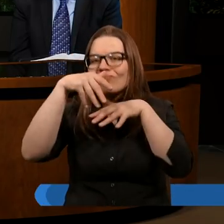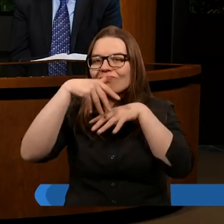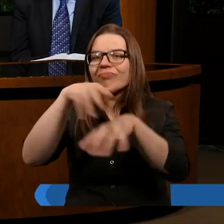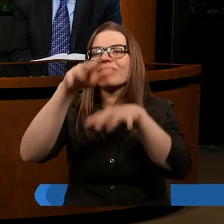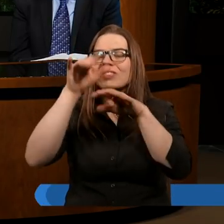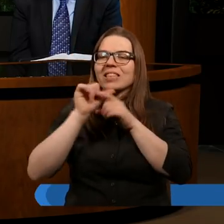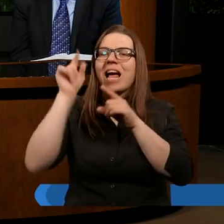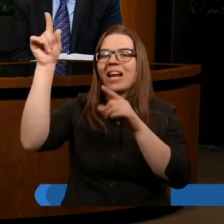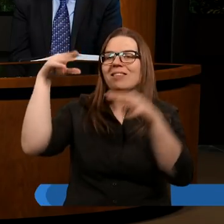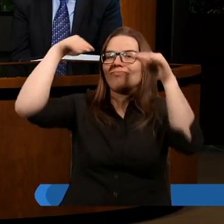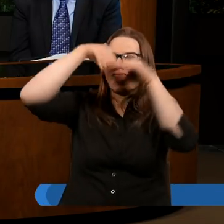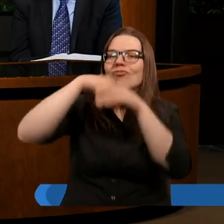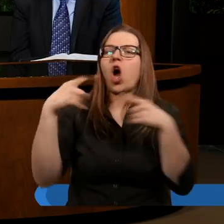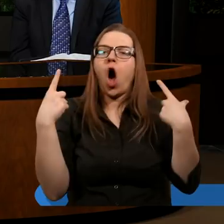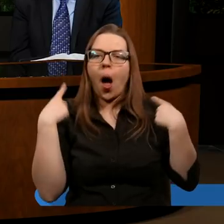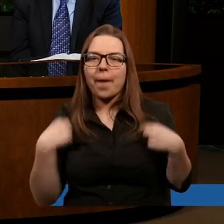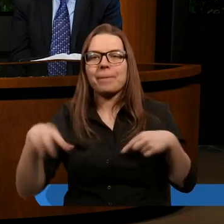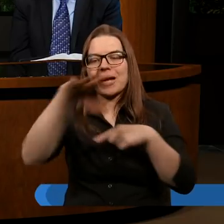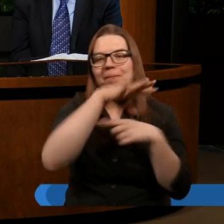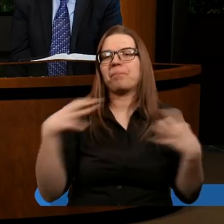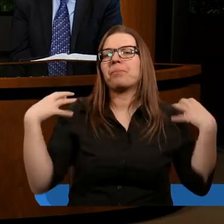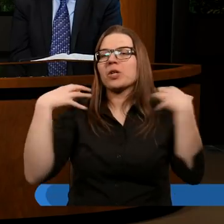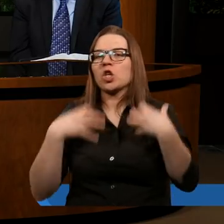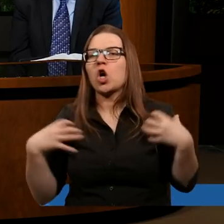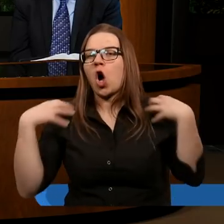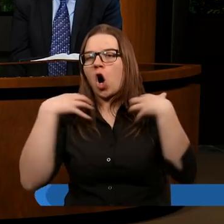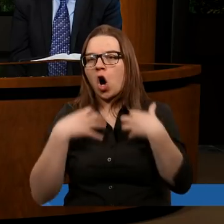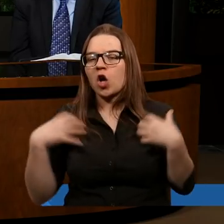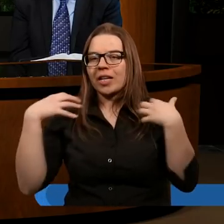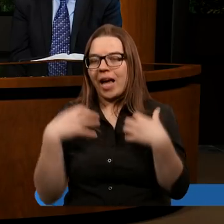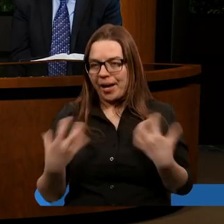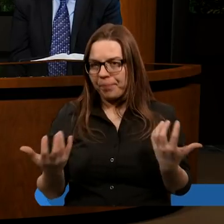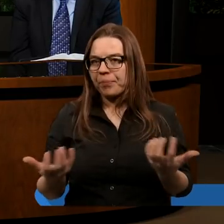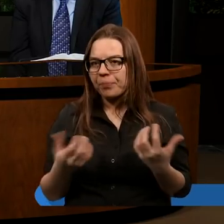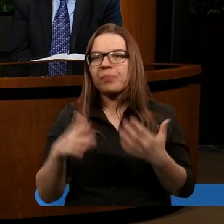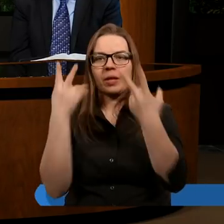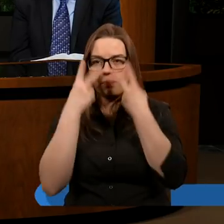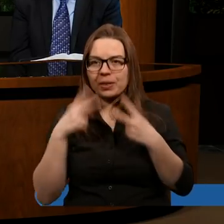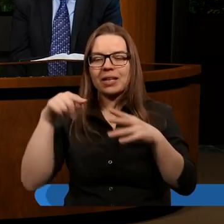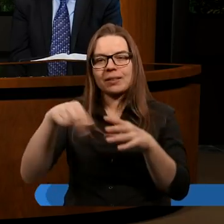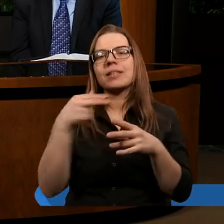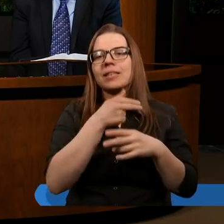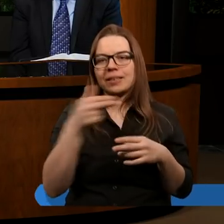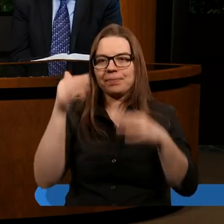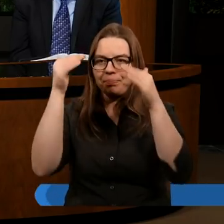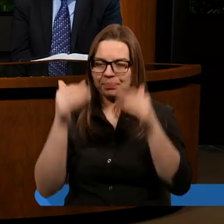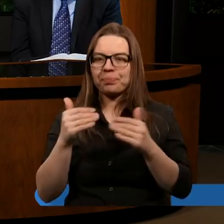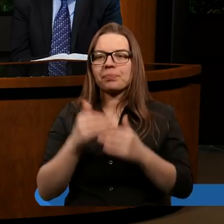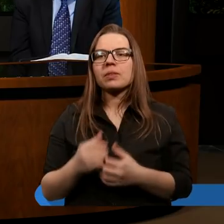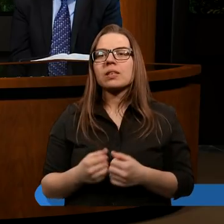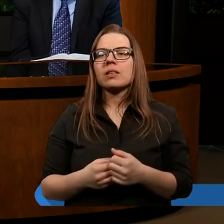obecność, swoją potęgę w przyrodzie, w zjawiskach pewnych przyrody. Przeczytajmy tę szóstą